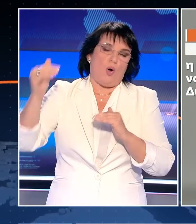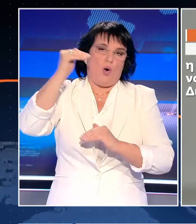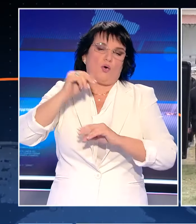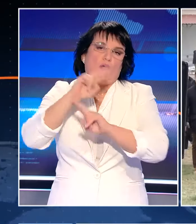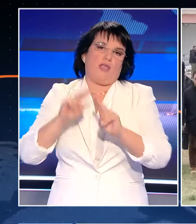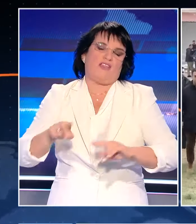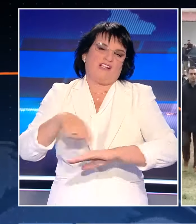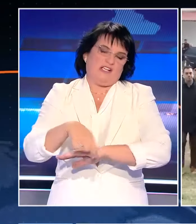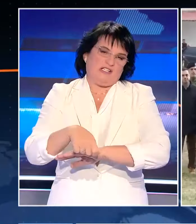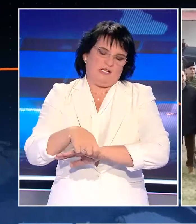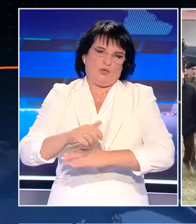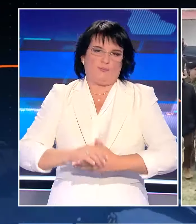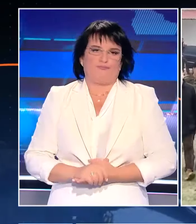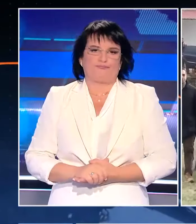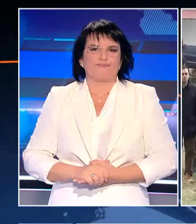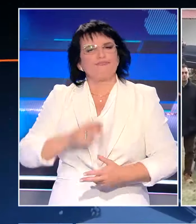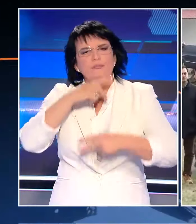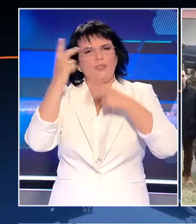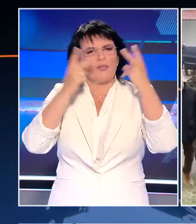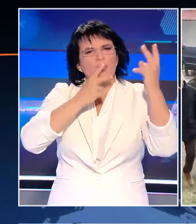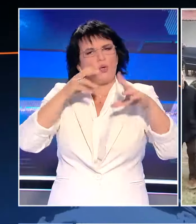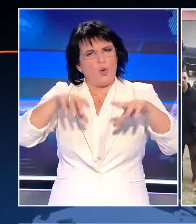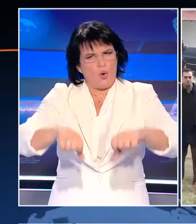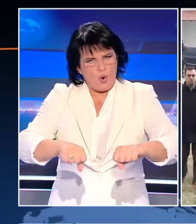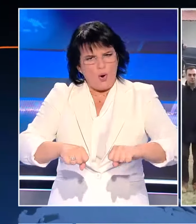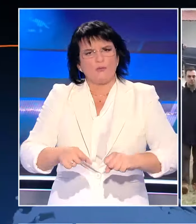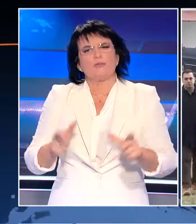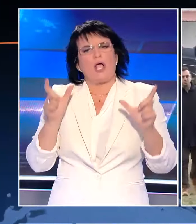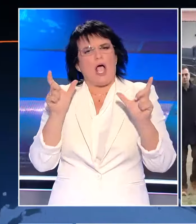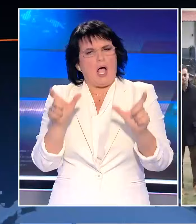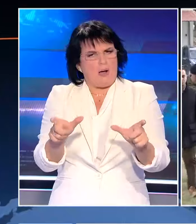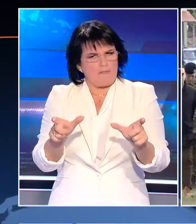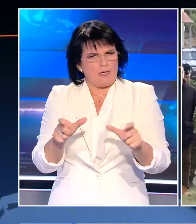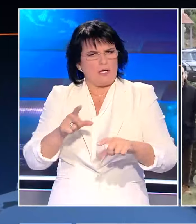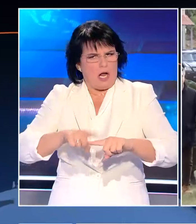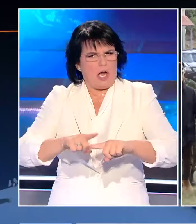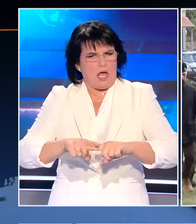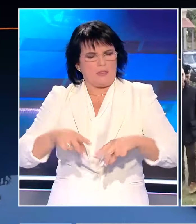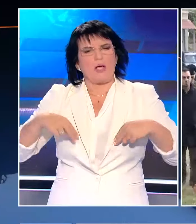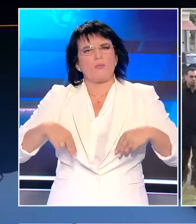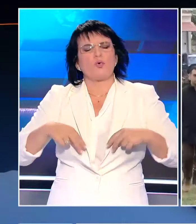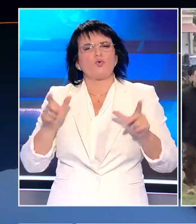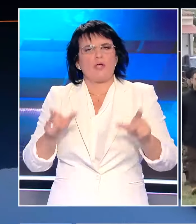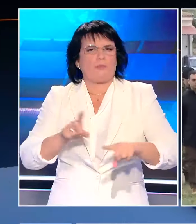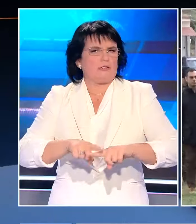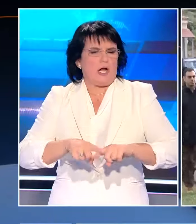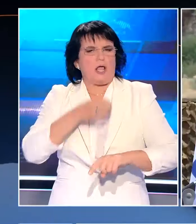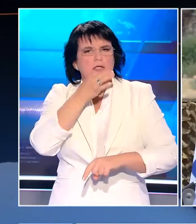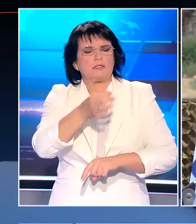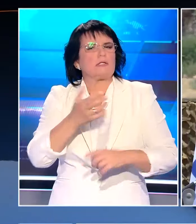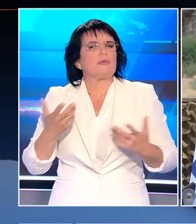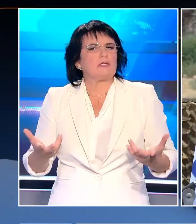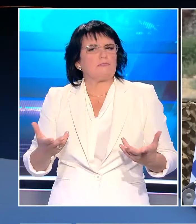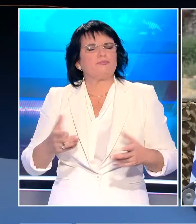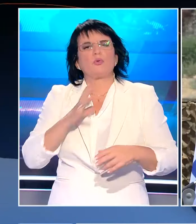δικαιοδοσίας. Στην υπεράσπιση των κυριαρχικών δικαιωμάτων μέσω της αμυντικής ικανότητας της χώρας αναφέρθηκε ο Υπουργός Άμυνας. Ο κόσμος